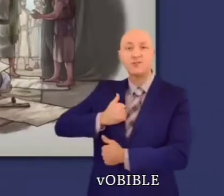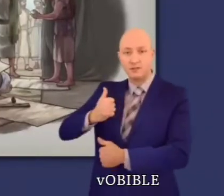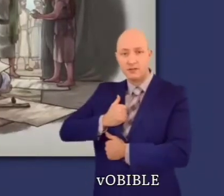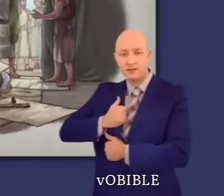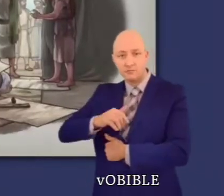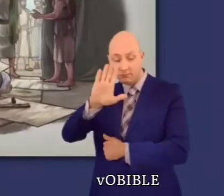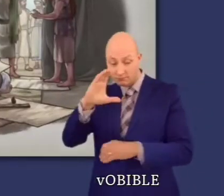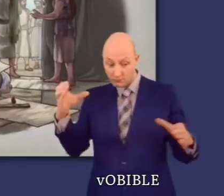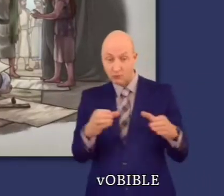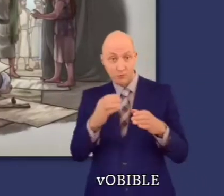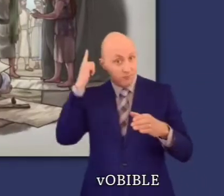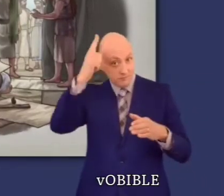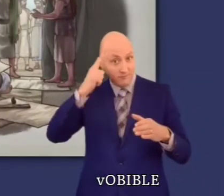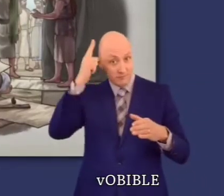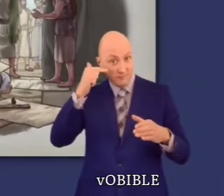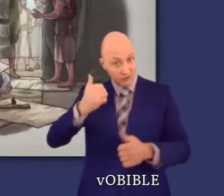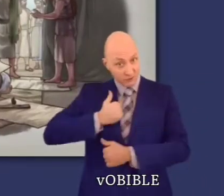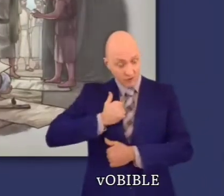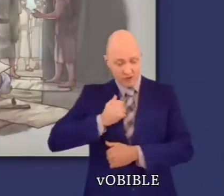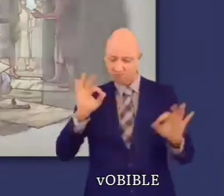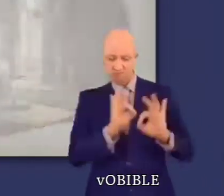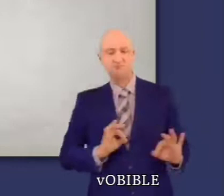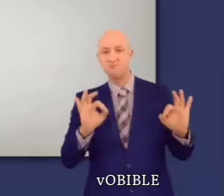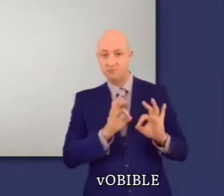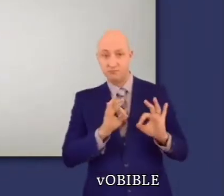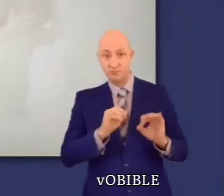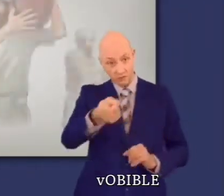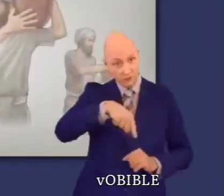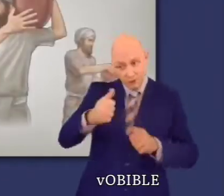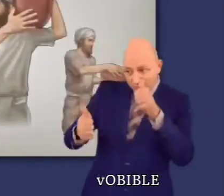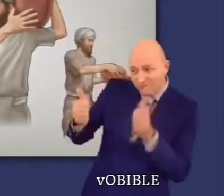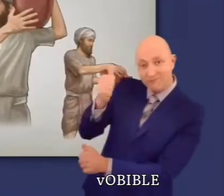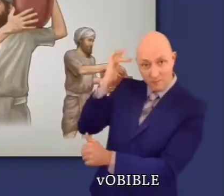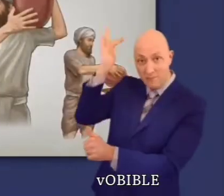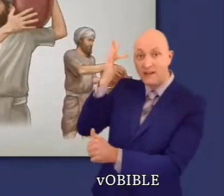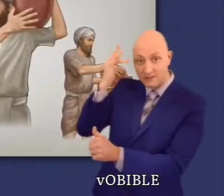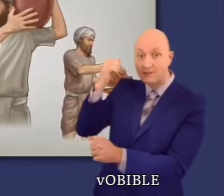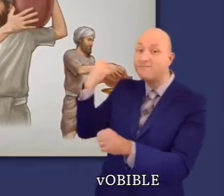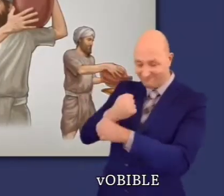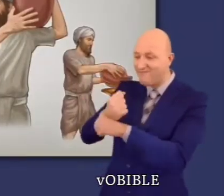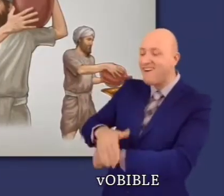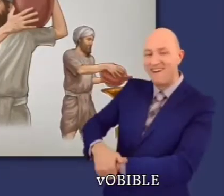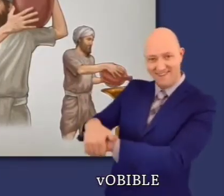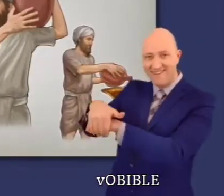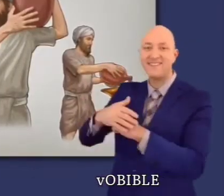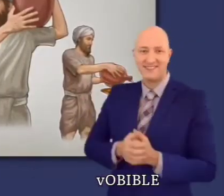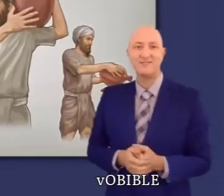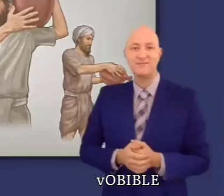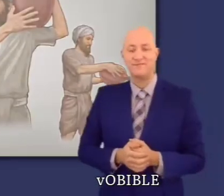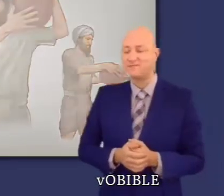plus, à l'exception des Lévites, sont enregistrés pour l'armée. Les Lévites, eux, sont mis à part pour aider les prêtres.